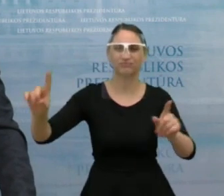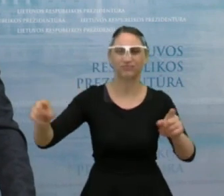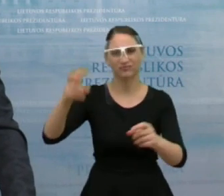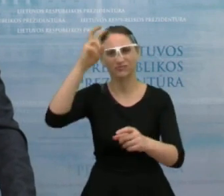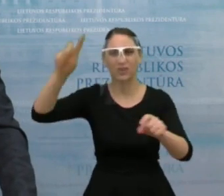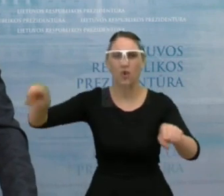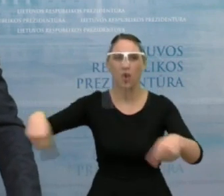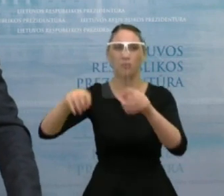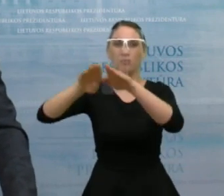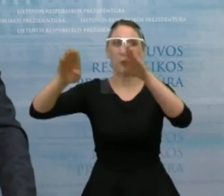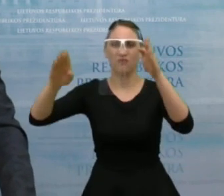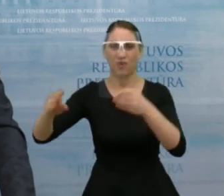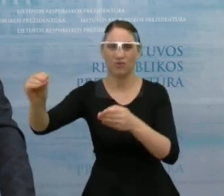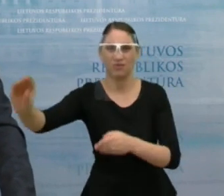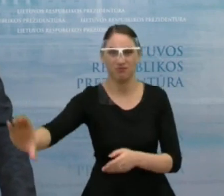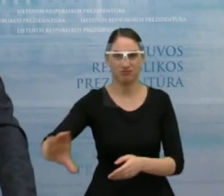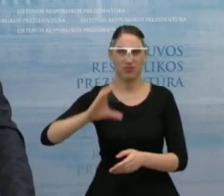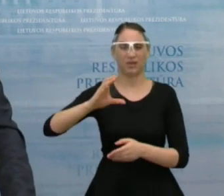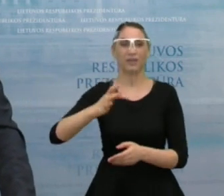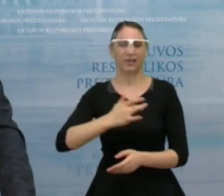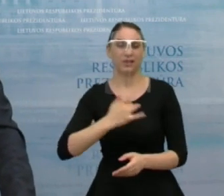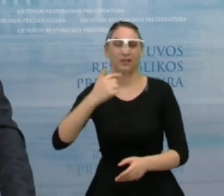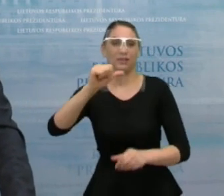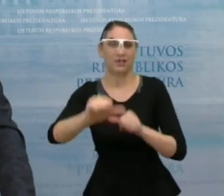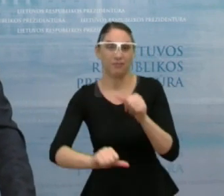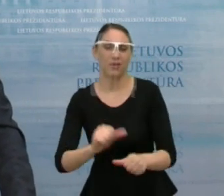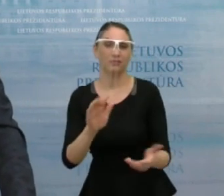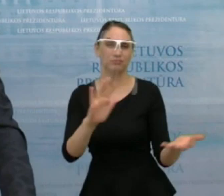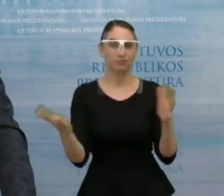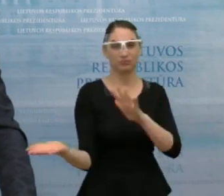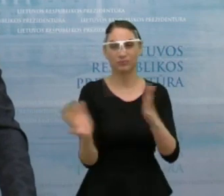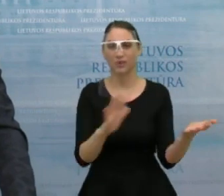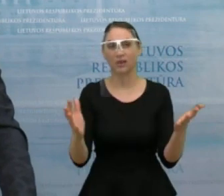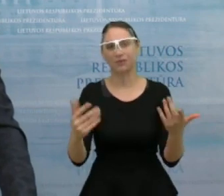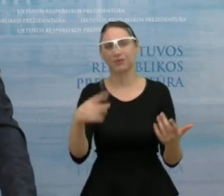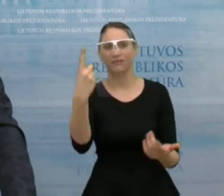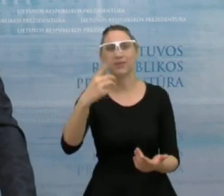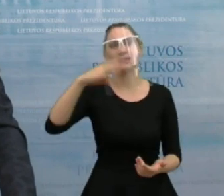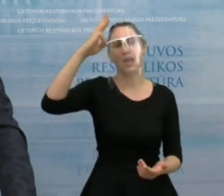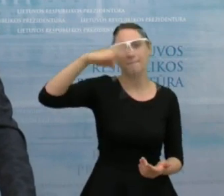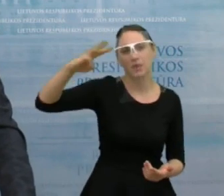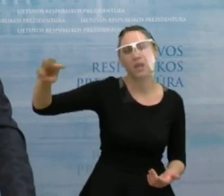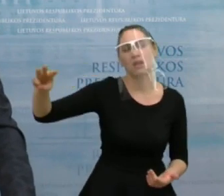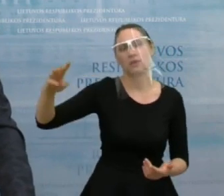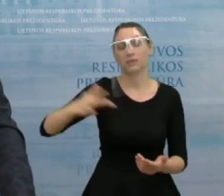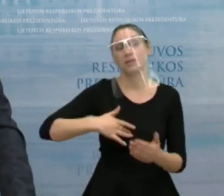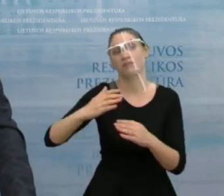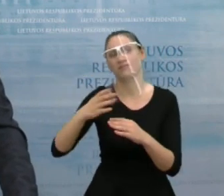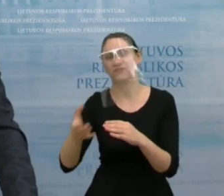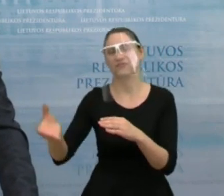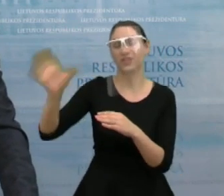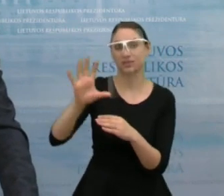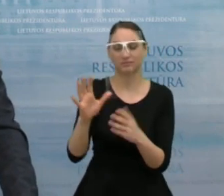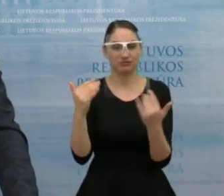lėšos, kurios kitais metais siektų, na, milijardą ir galbūt daugiau, jos šiuo metu